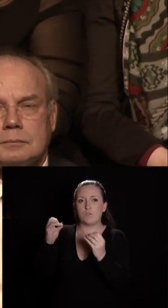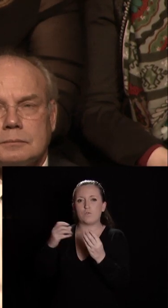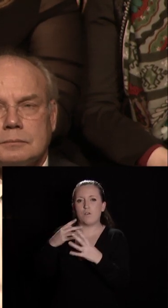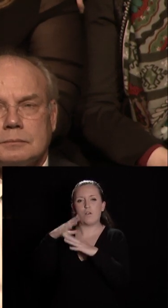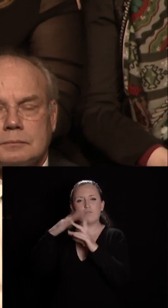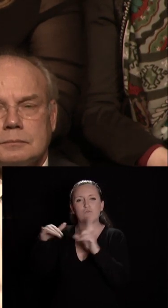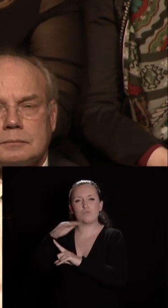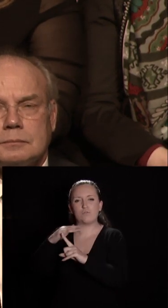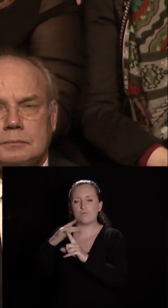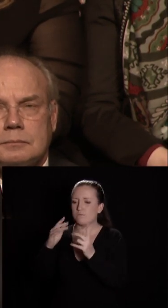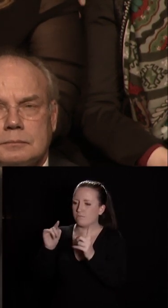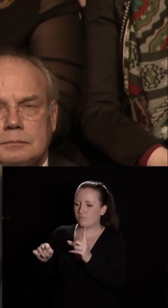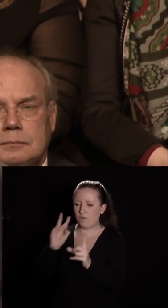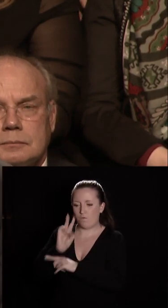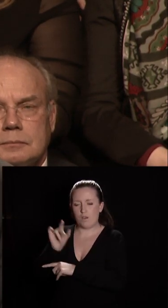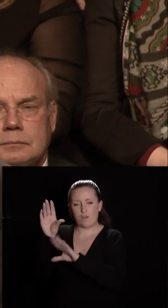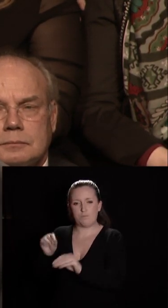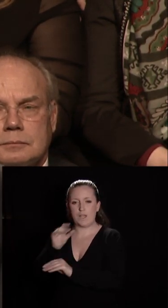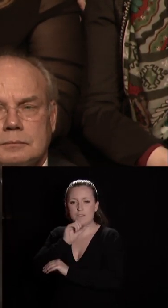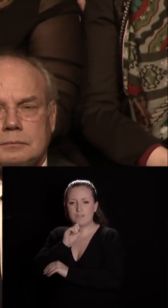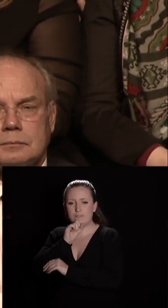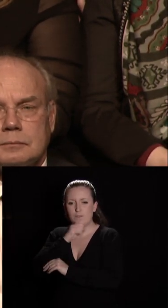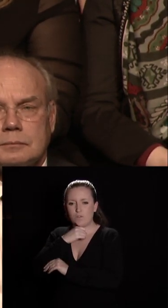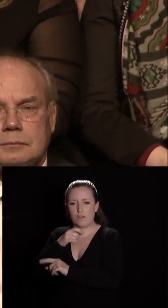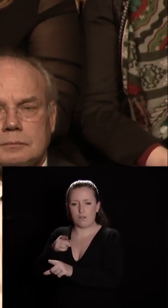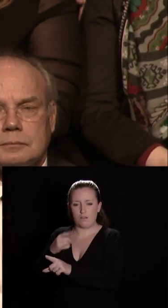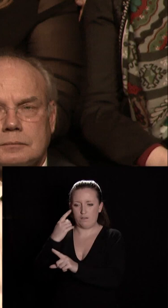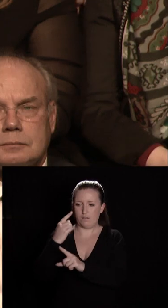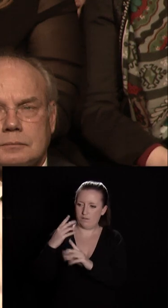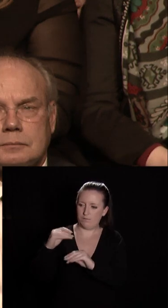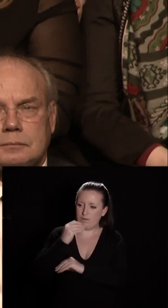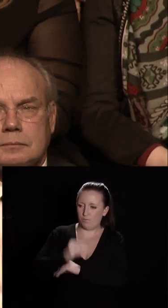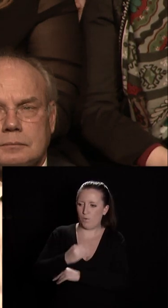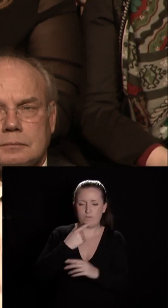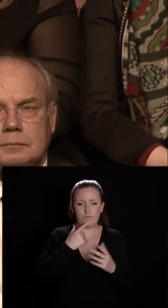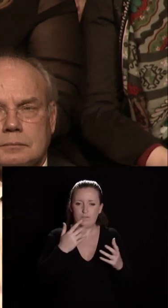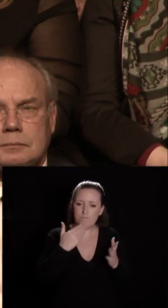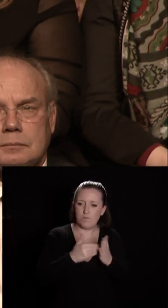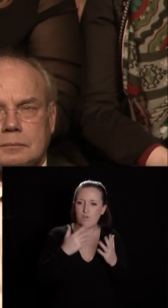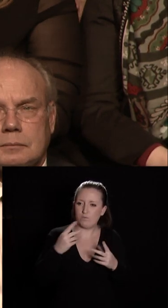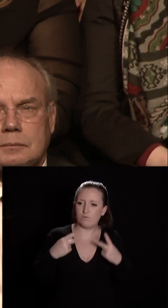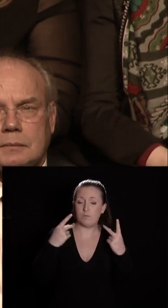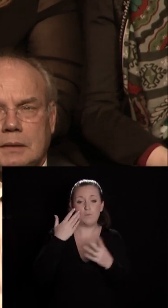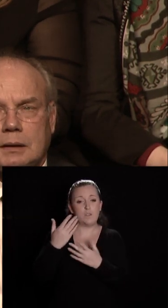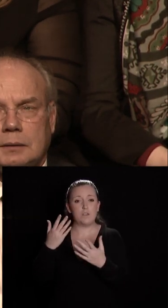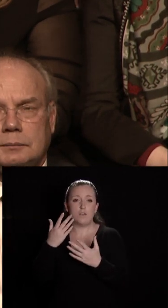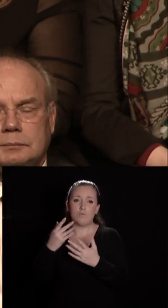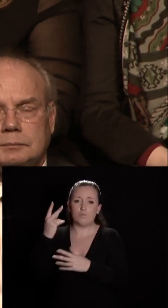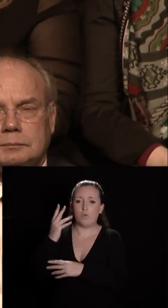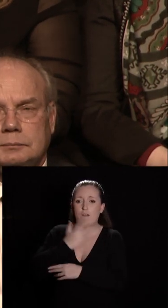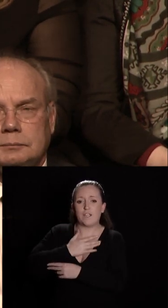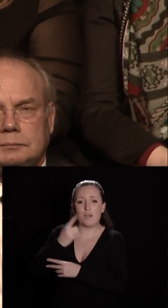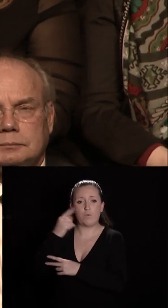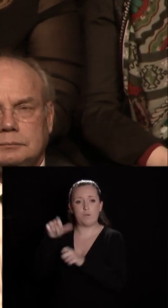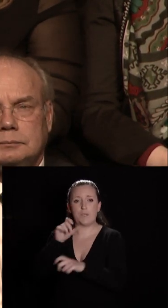que l'on mesure dit-on son degré de civilisation rendre la ville plus douce à vivre pour les plus âgés c'est la rendre